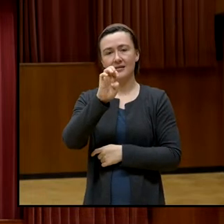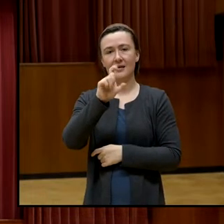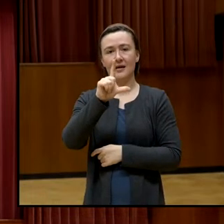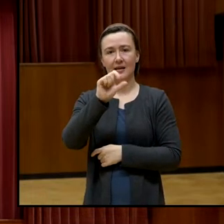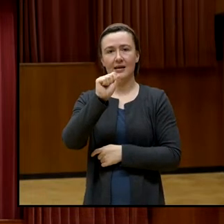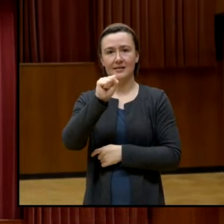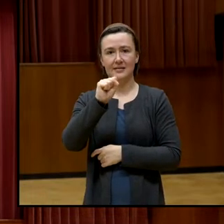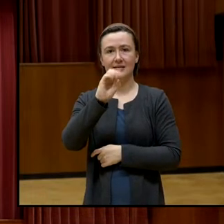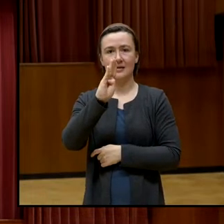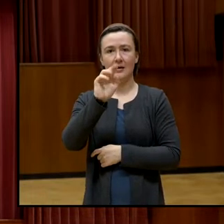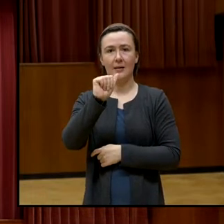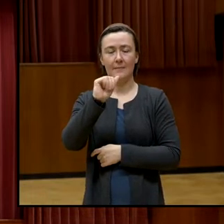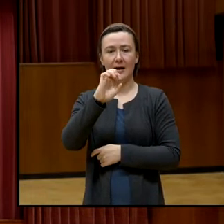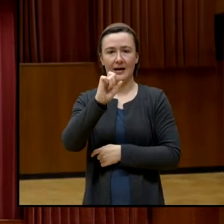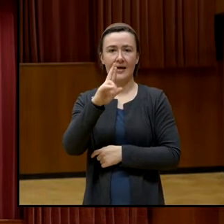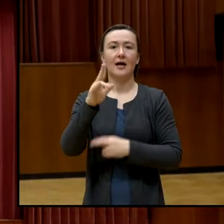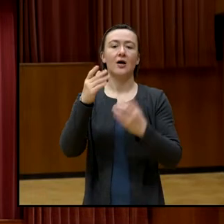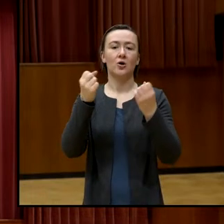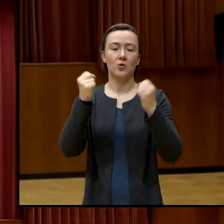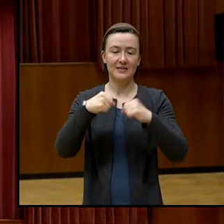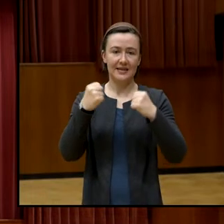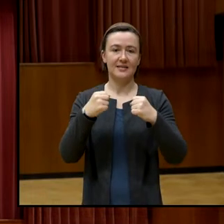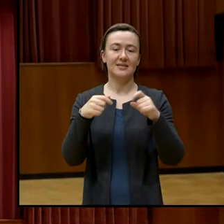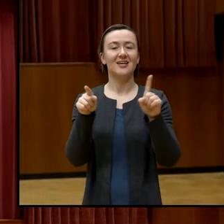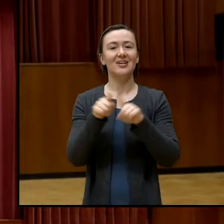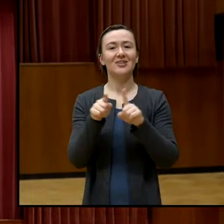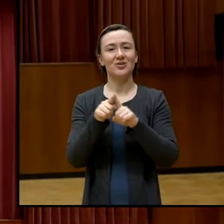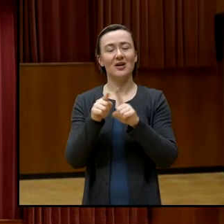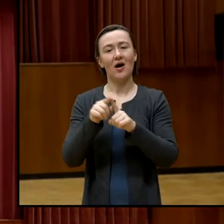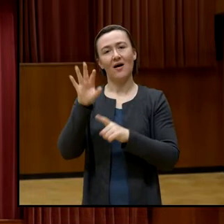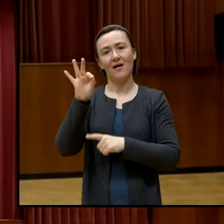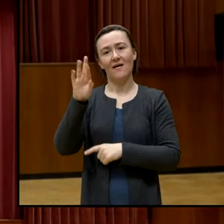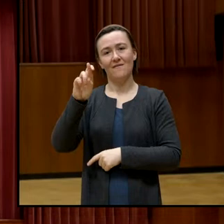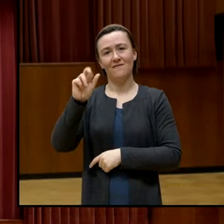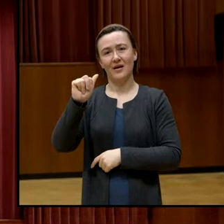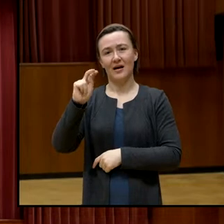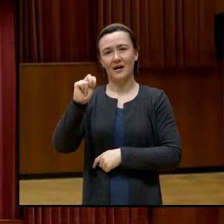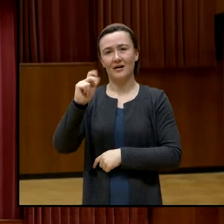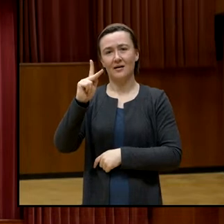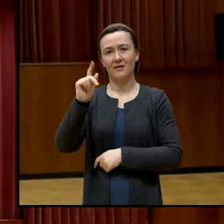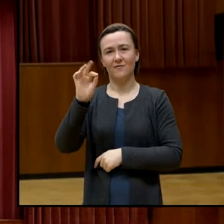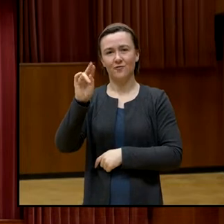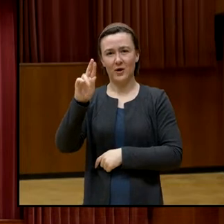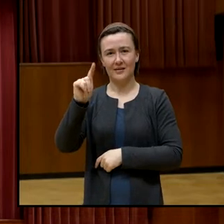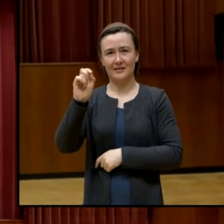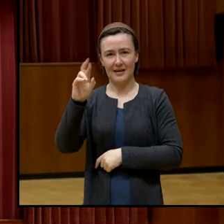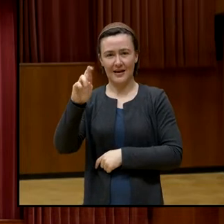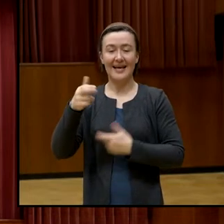Frankfurter Erklärung von 2015, wo es darum geht, wie kann politische Bildung kritisch, emanzipatorisch sein. Und das heißt